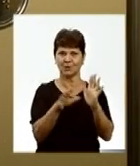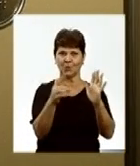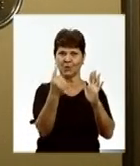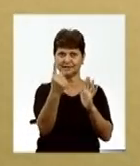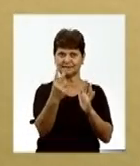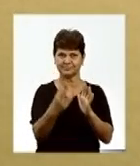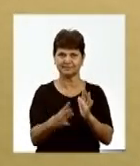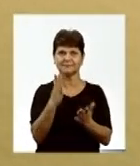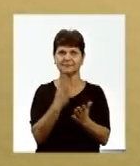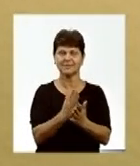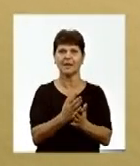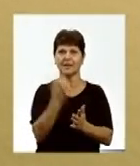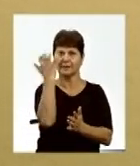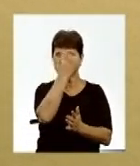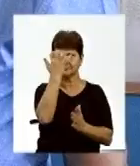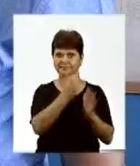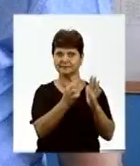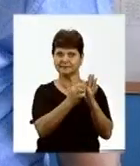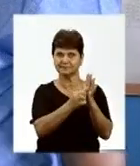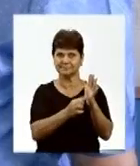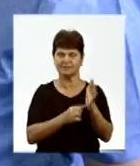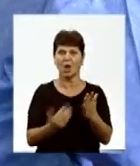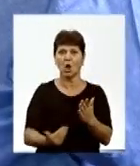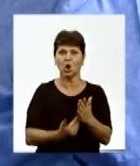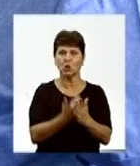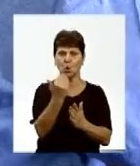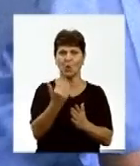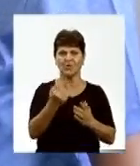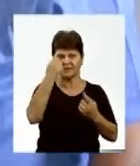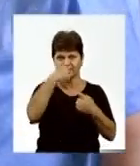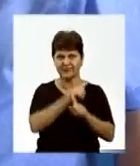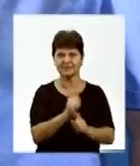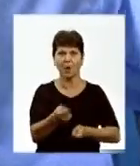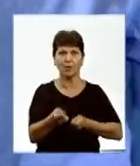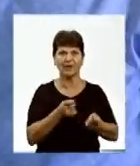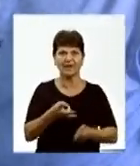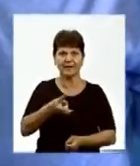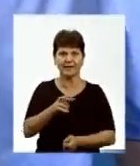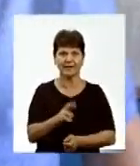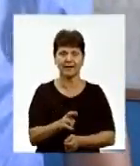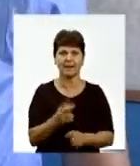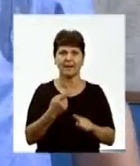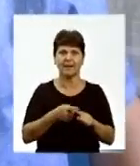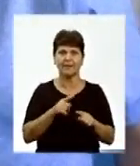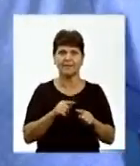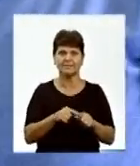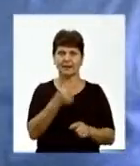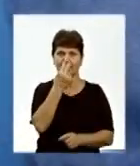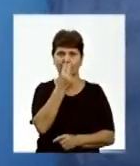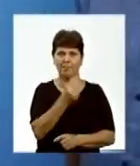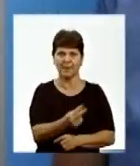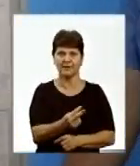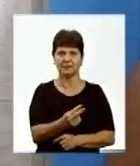зі шрифтом Брайля для незрячих. Нова станція управління. Це часто днів прийшли на